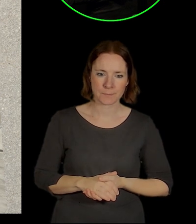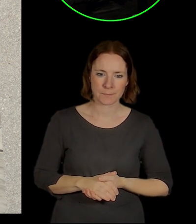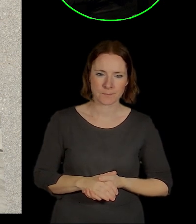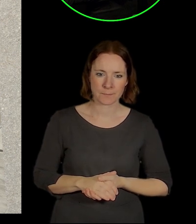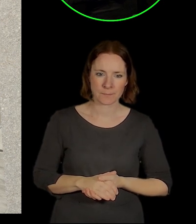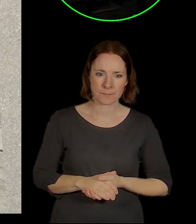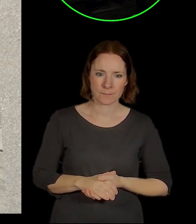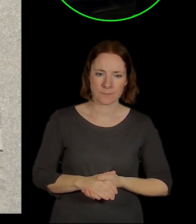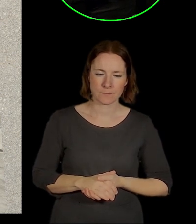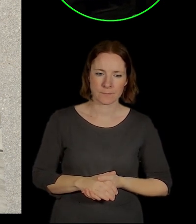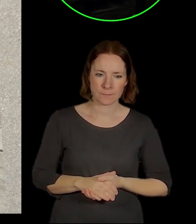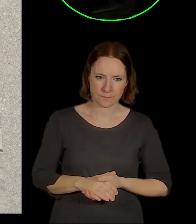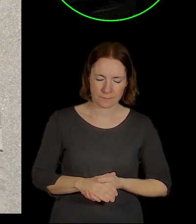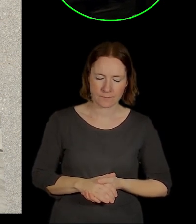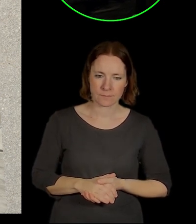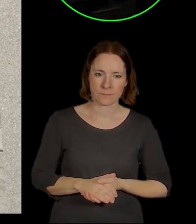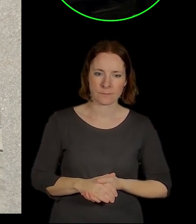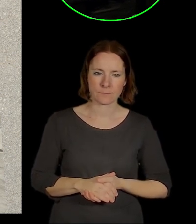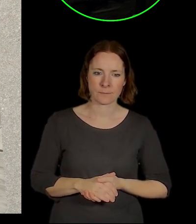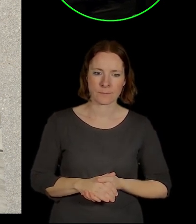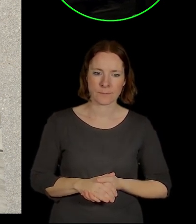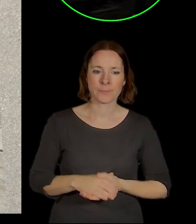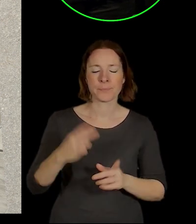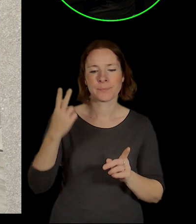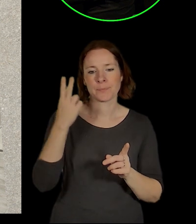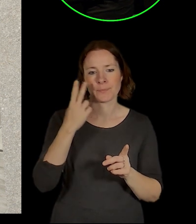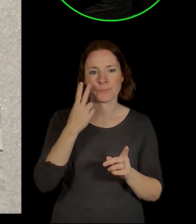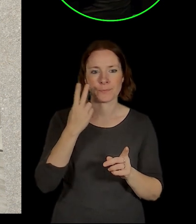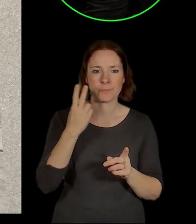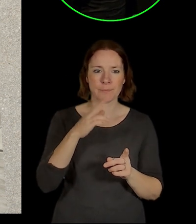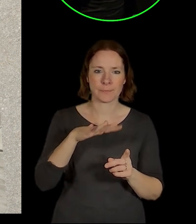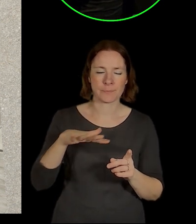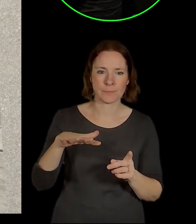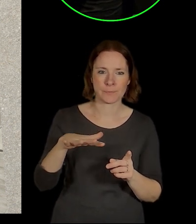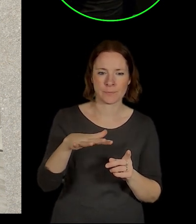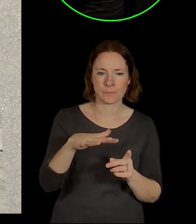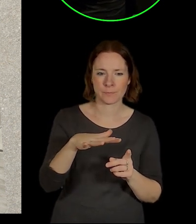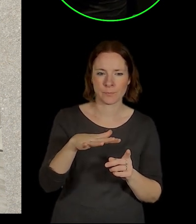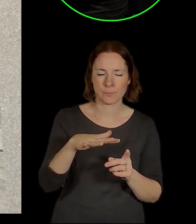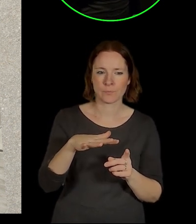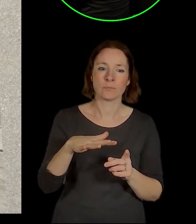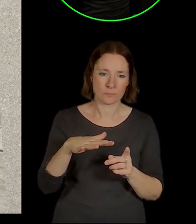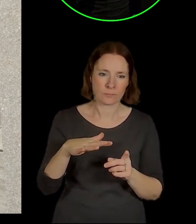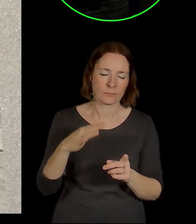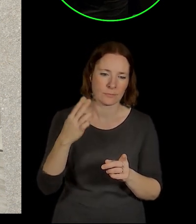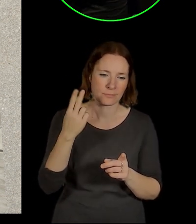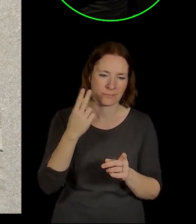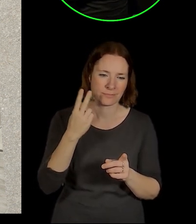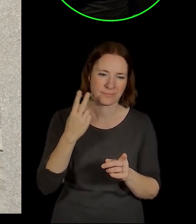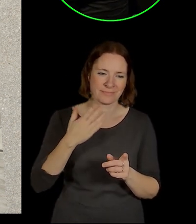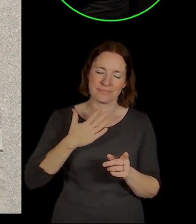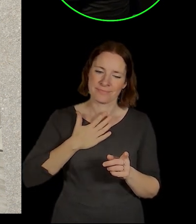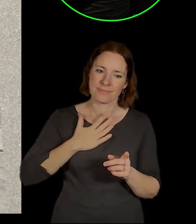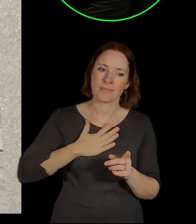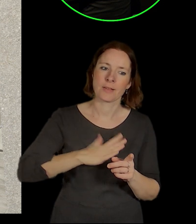A samozřejmě je to o tendencích, které jsme rádi, že se od těch dopravců a